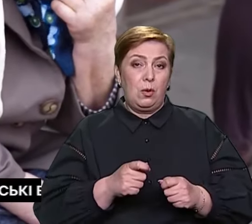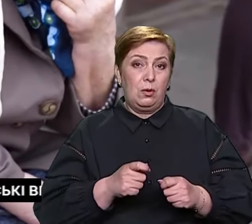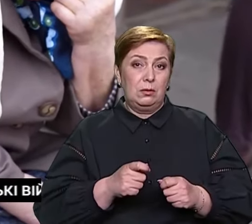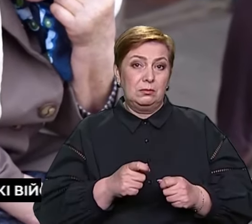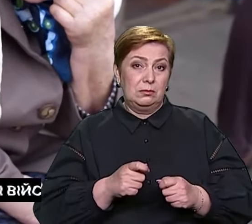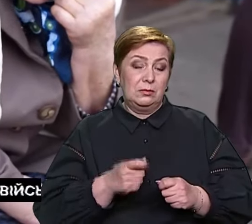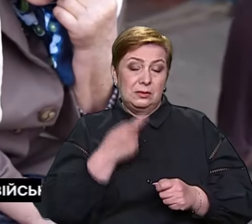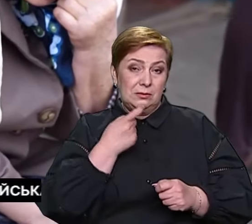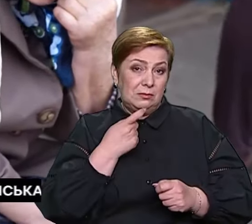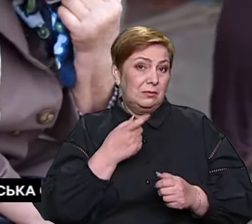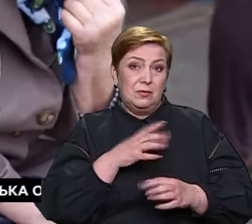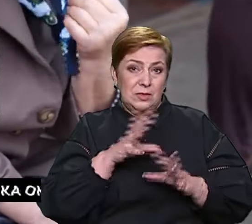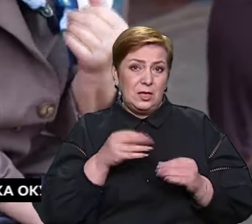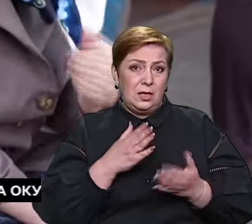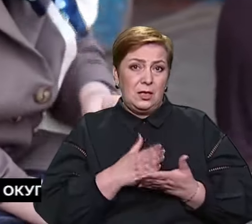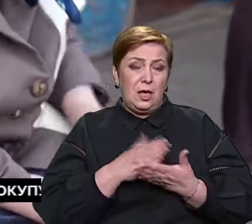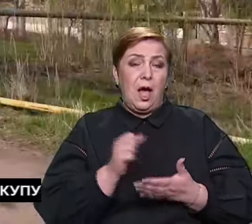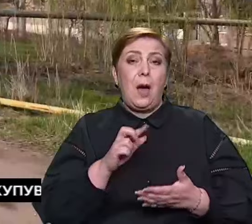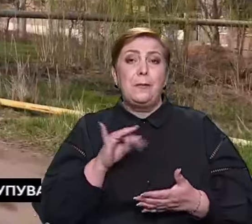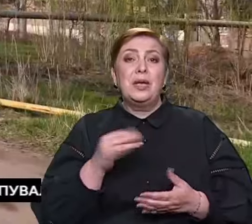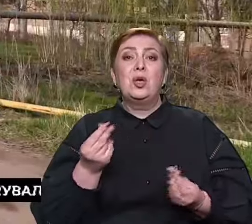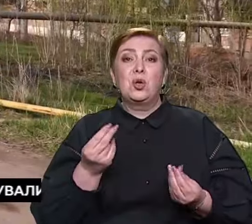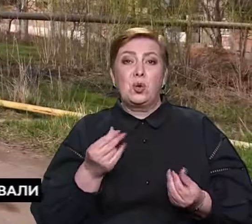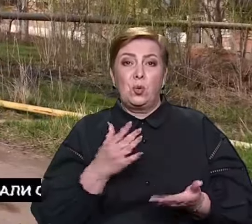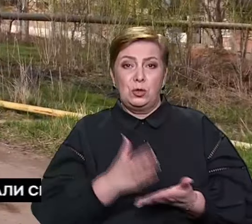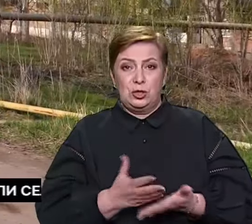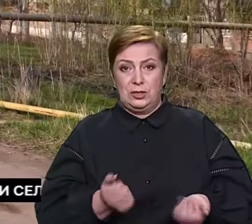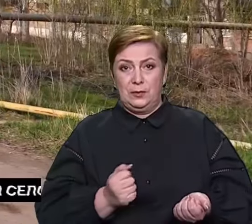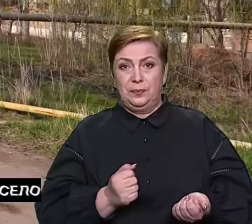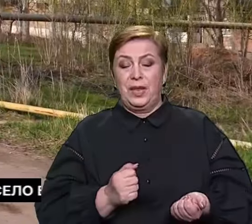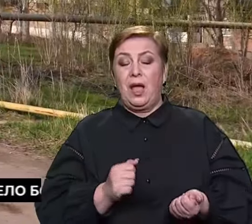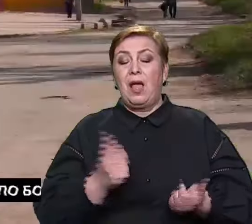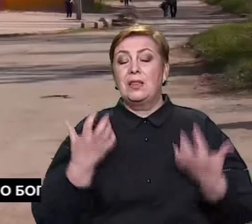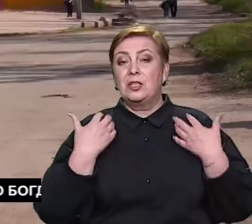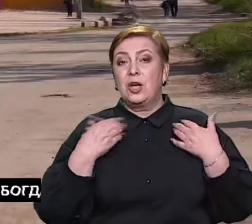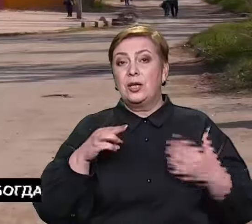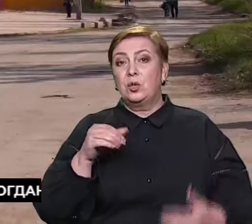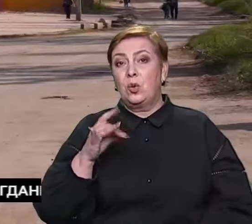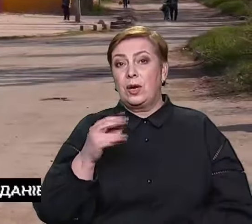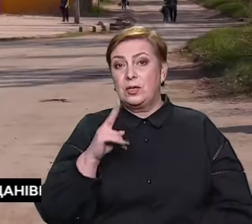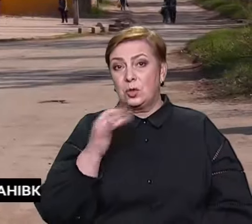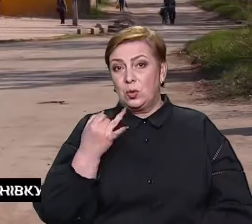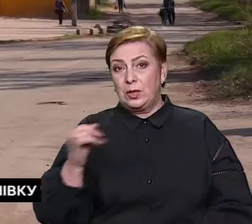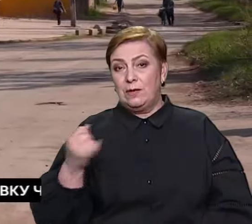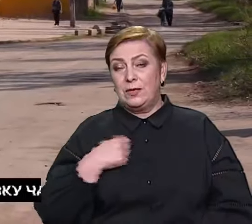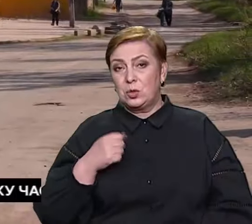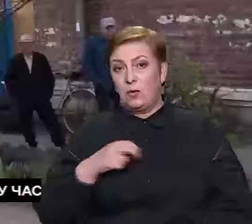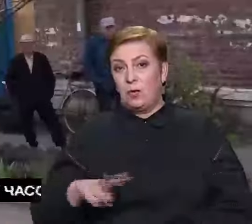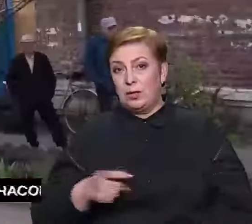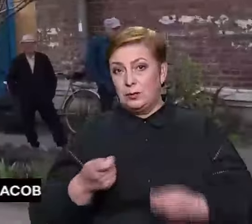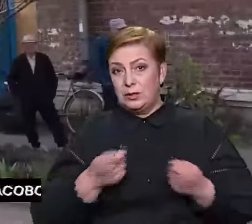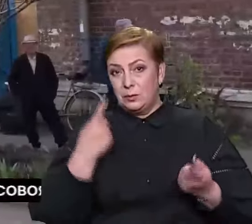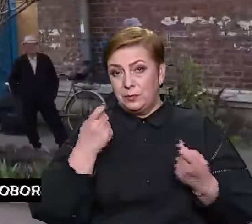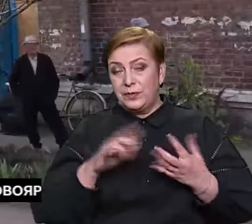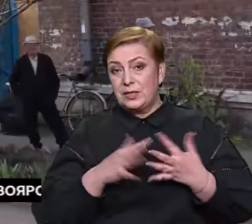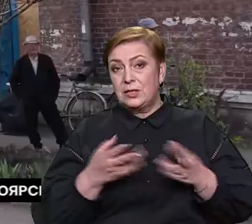не є. Все є, аби гроші. Начальник Турецької військової адміністрації Василь Чинчик повідомив Суспільному, що у